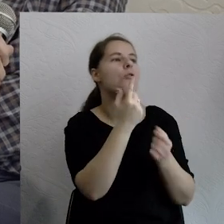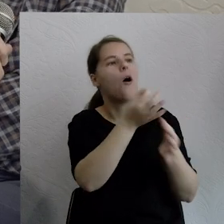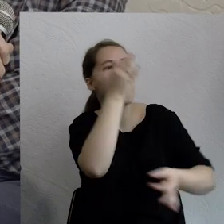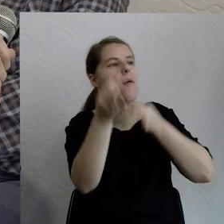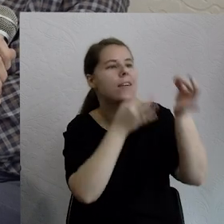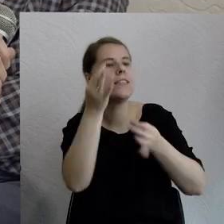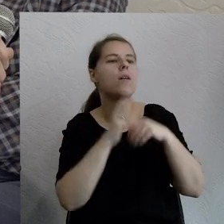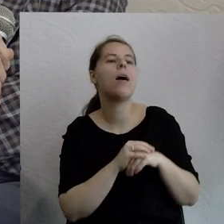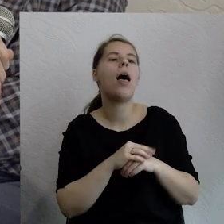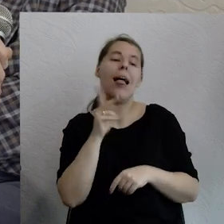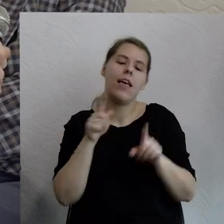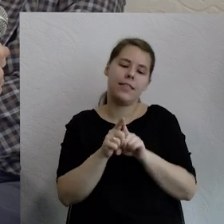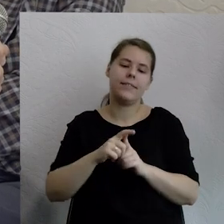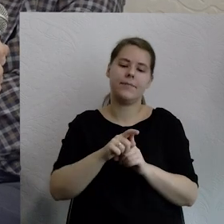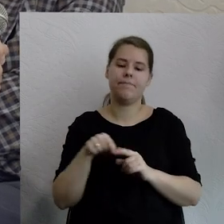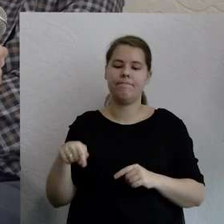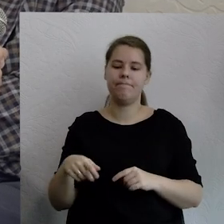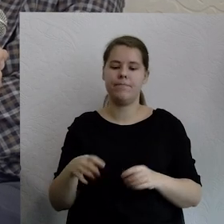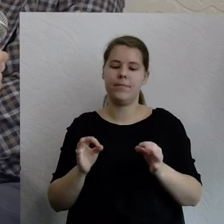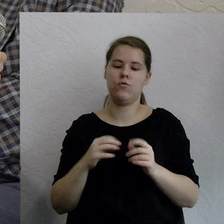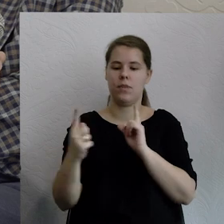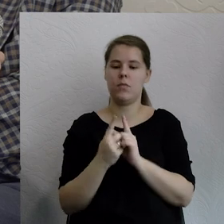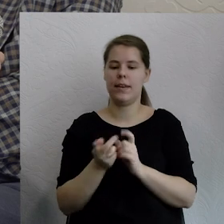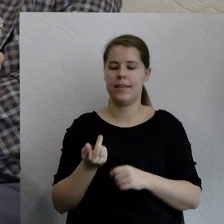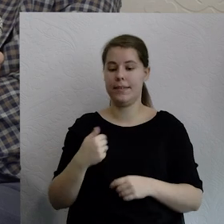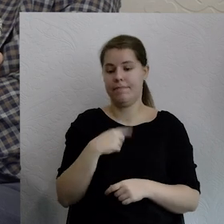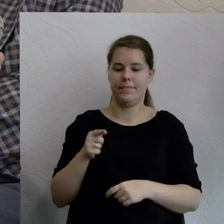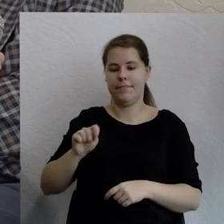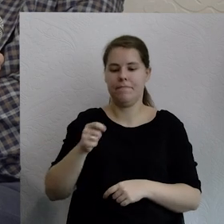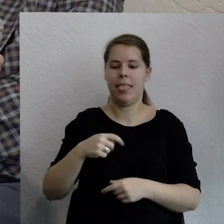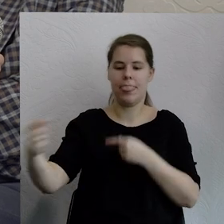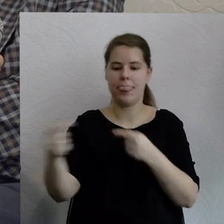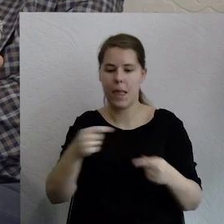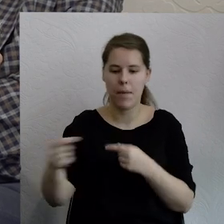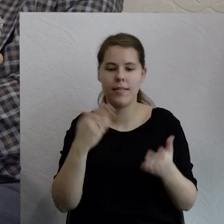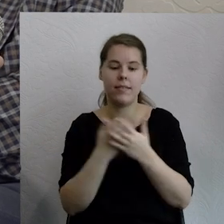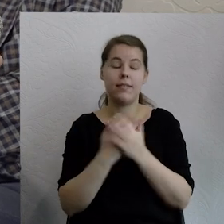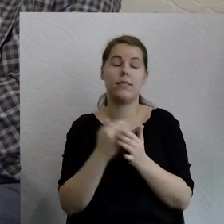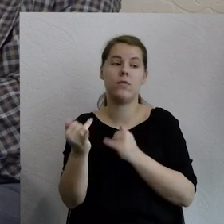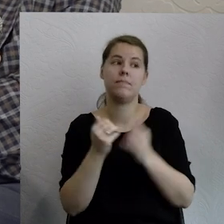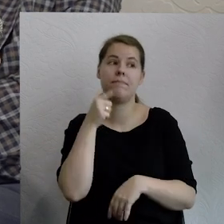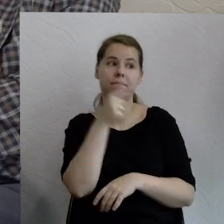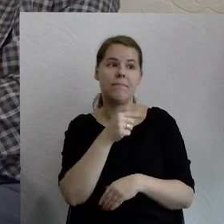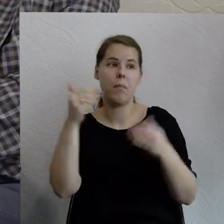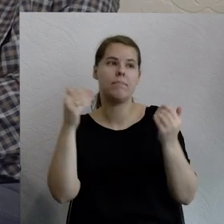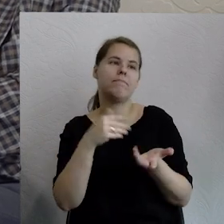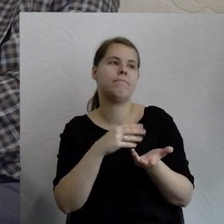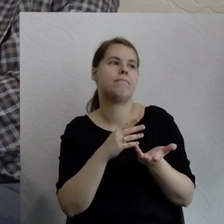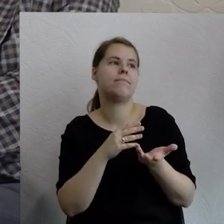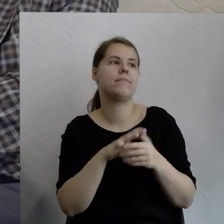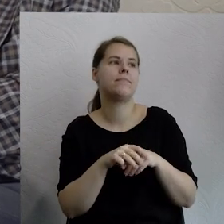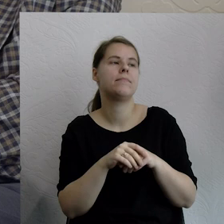nazwaliśmy to debatą, więc jakbyś miał później jakieś przemyślenia takie odnośnie